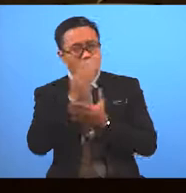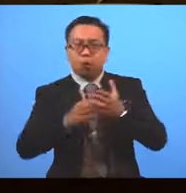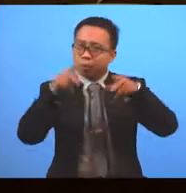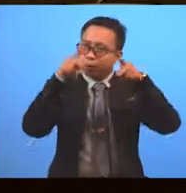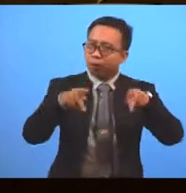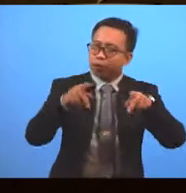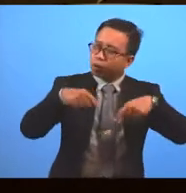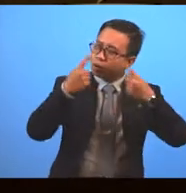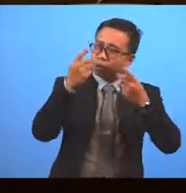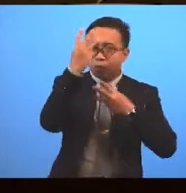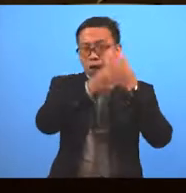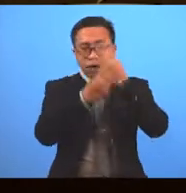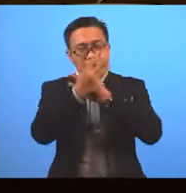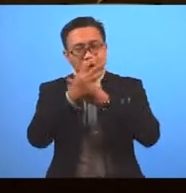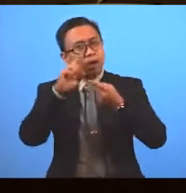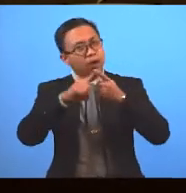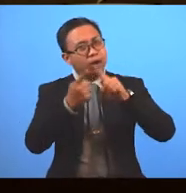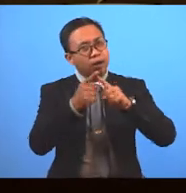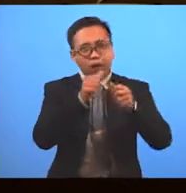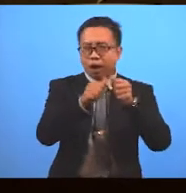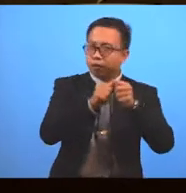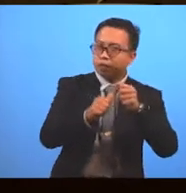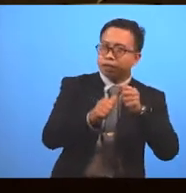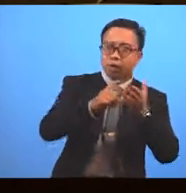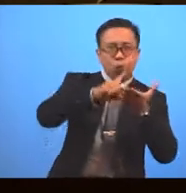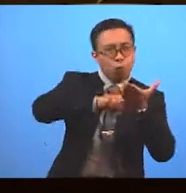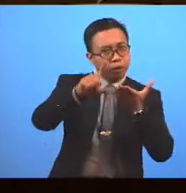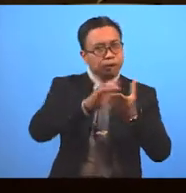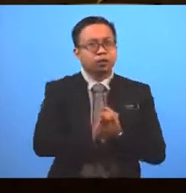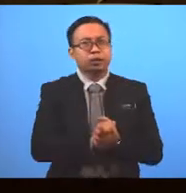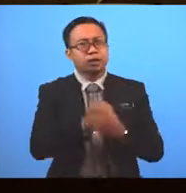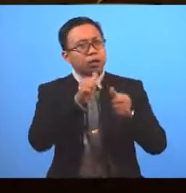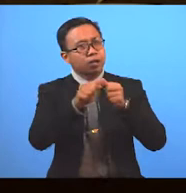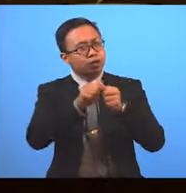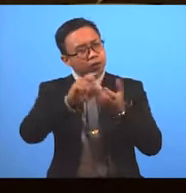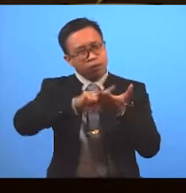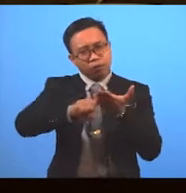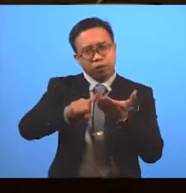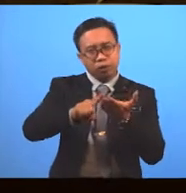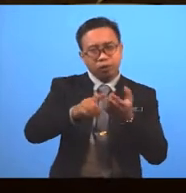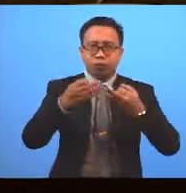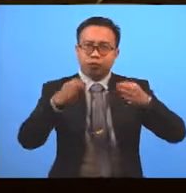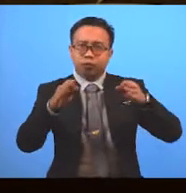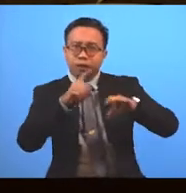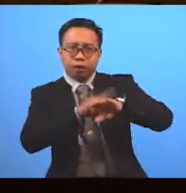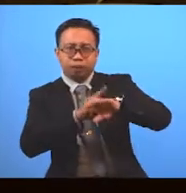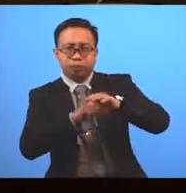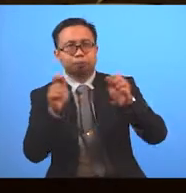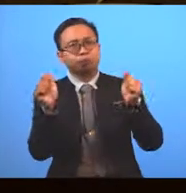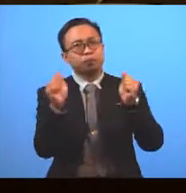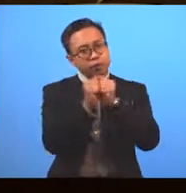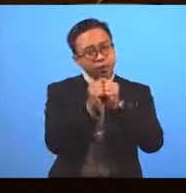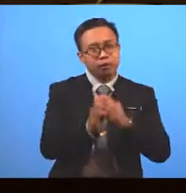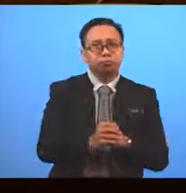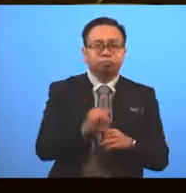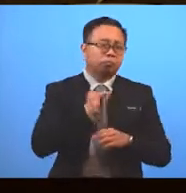to the cinema with friends like every weekend Maybe that's how they spend their free time together I